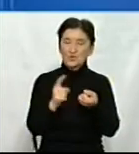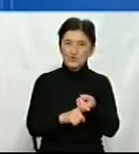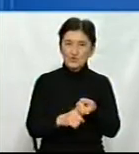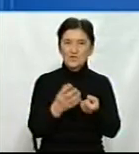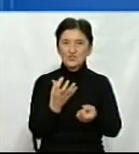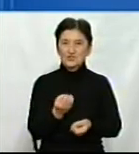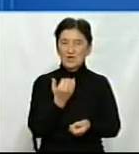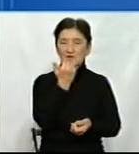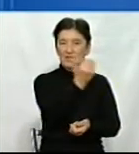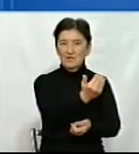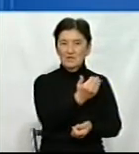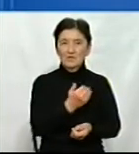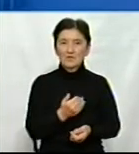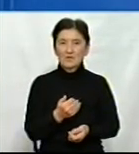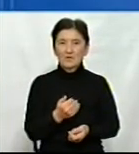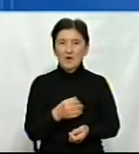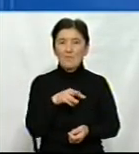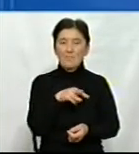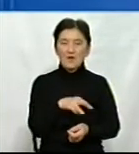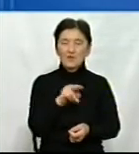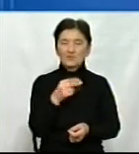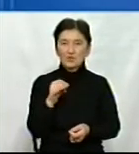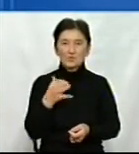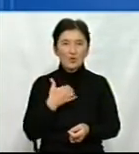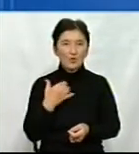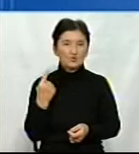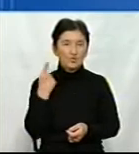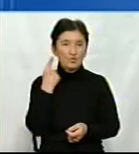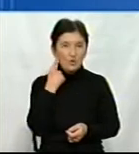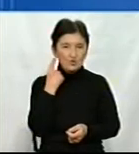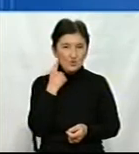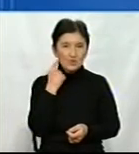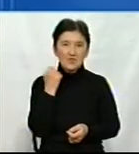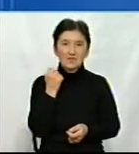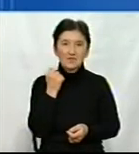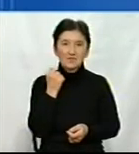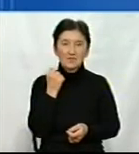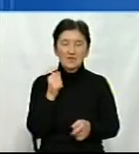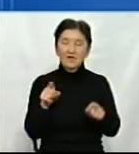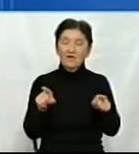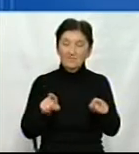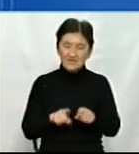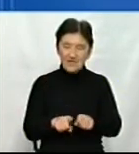Марію Чорну, Хочу почути від вас, пані Маріє, все-таки,